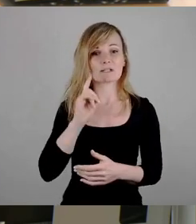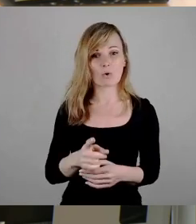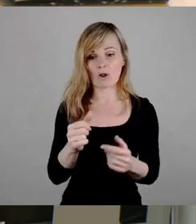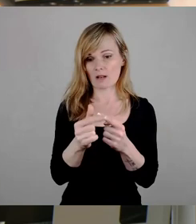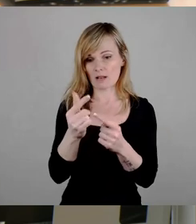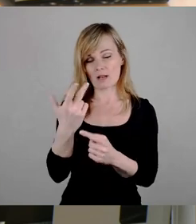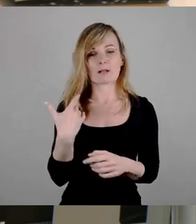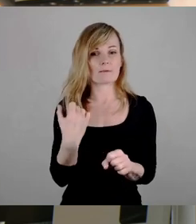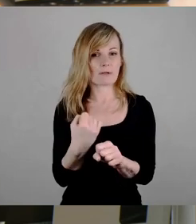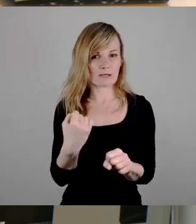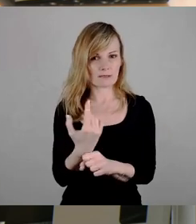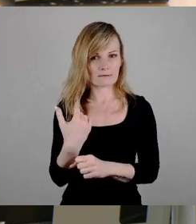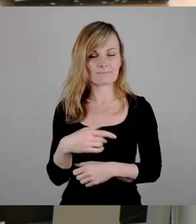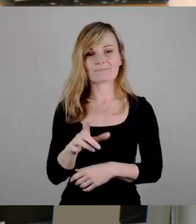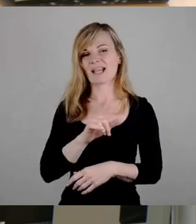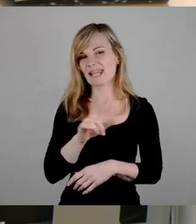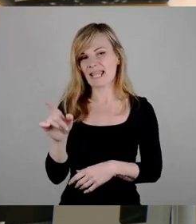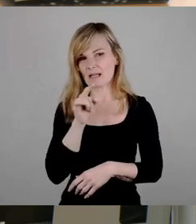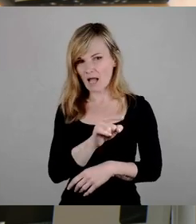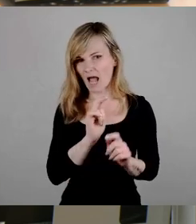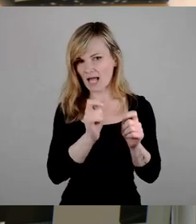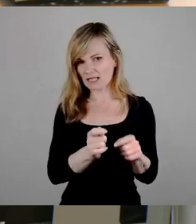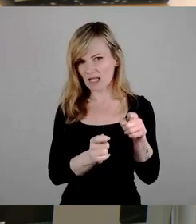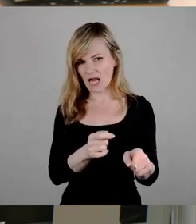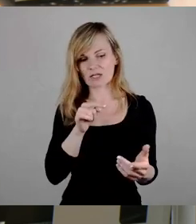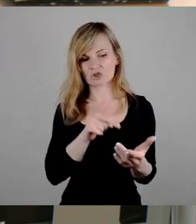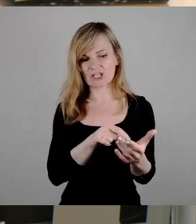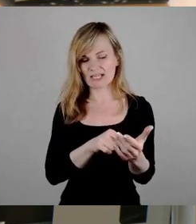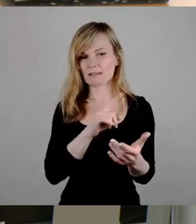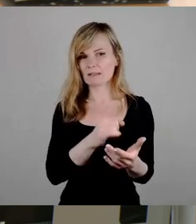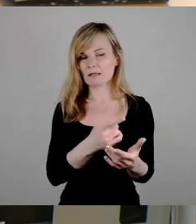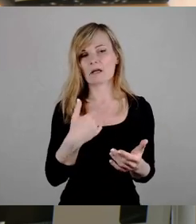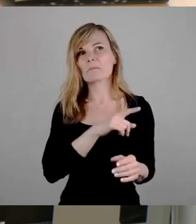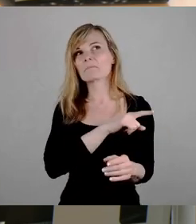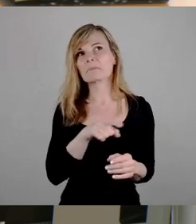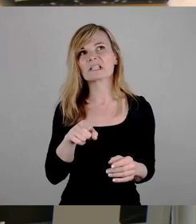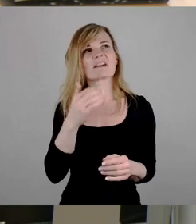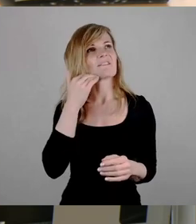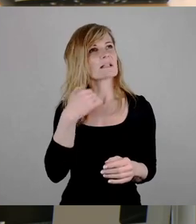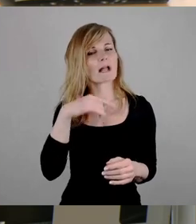da steht im linken Antrag halt drin, das soll also bis zum, was war das, glaube ich, 31. Mai oder so,